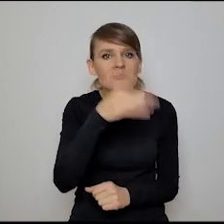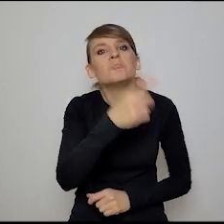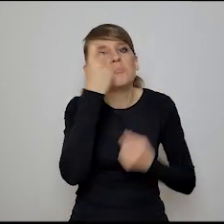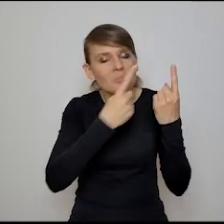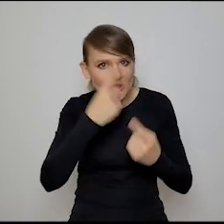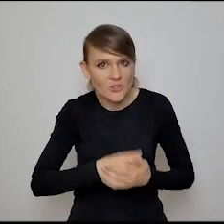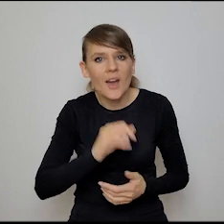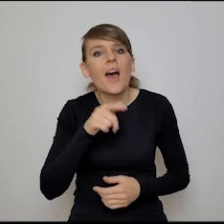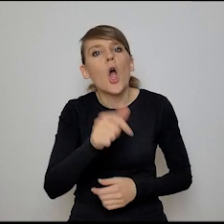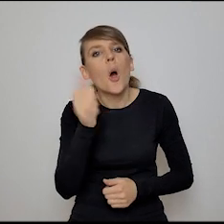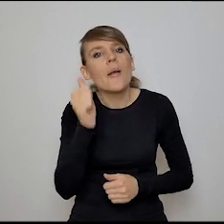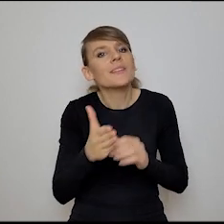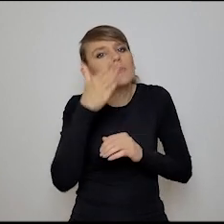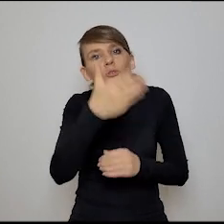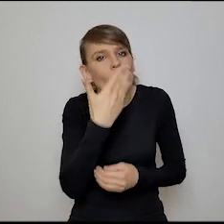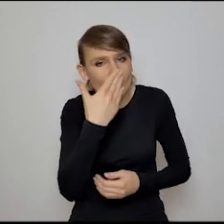Jakie są kompetencje przeszłości?